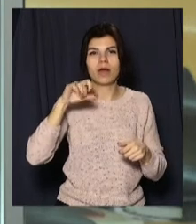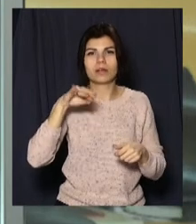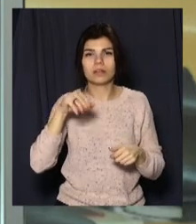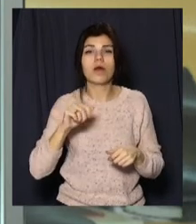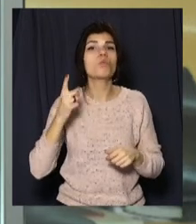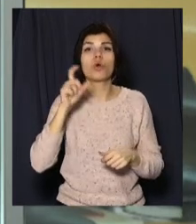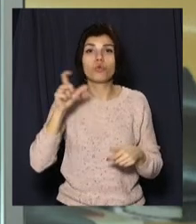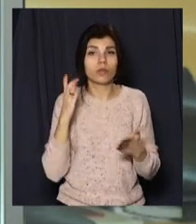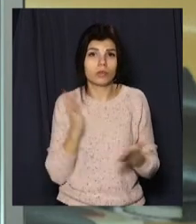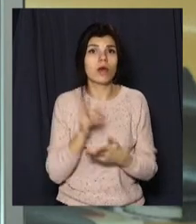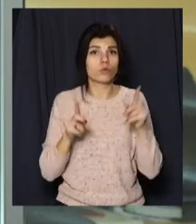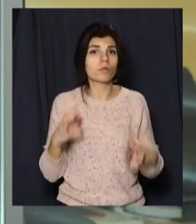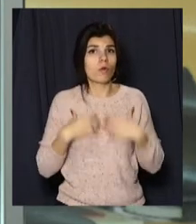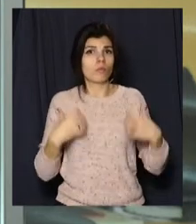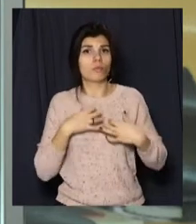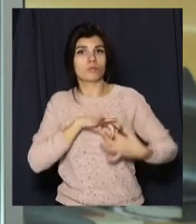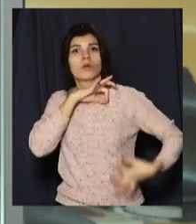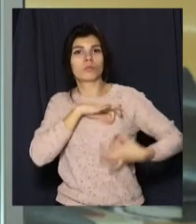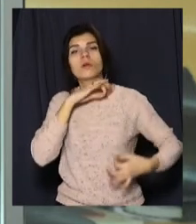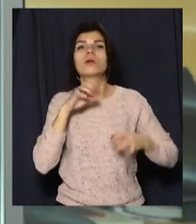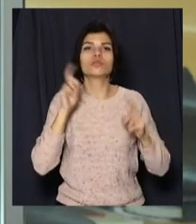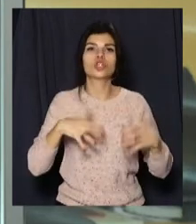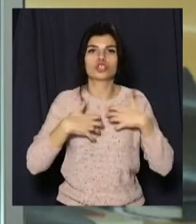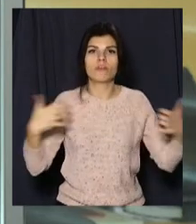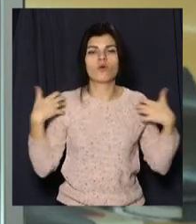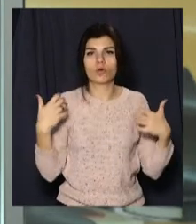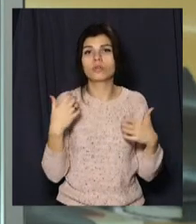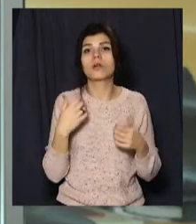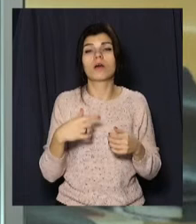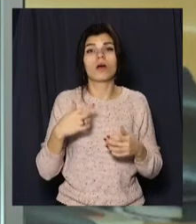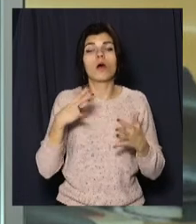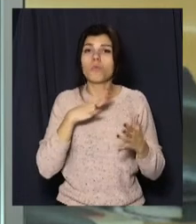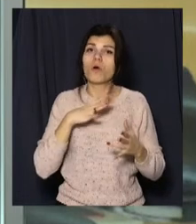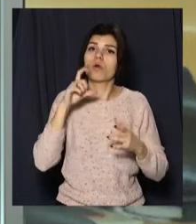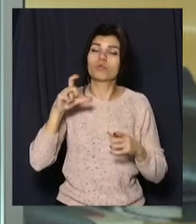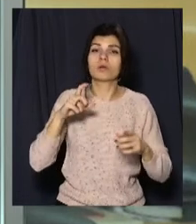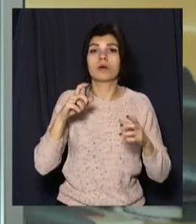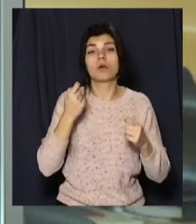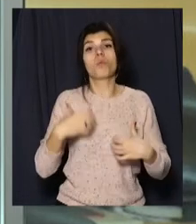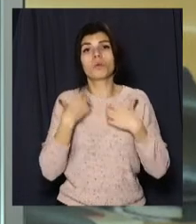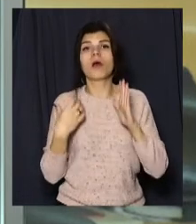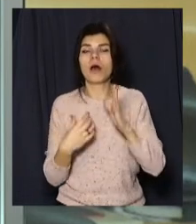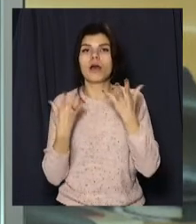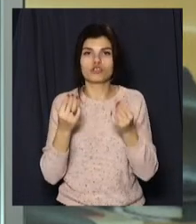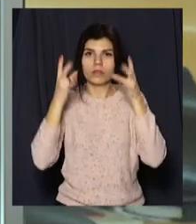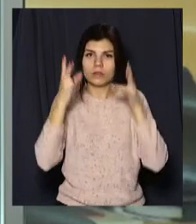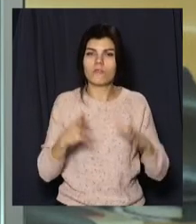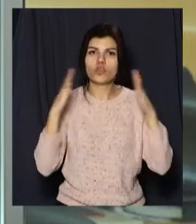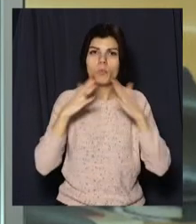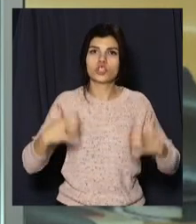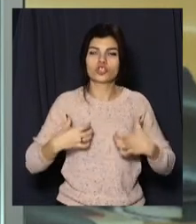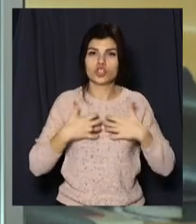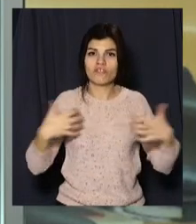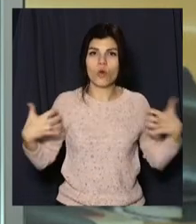і тваринам. Піротехніки-любителі нерідко платяться травмованими очима та скаліченими руками, а домашні тварини